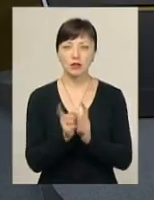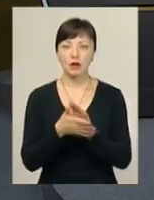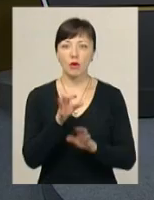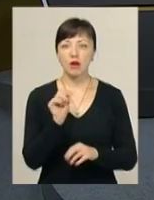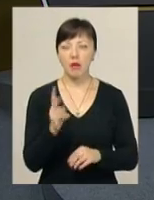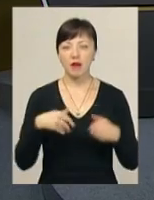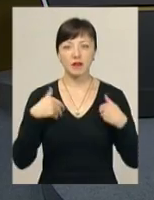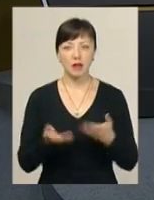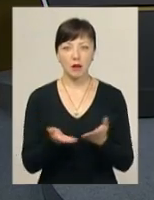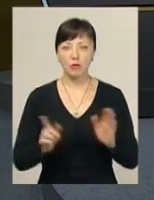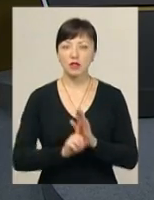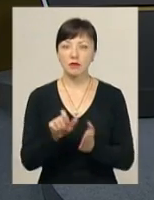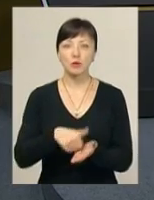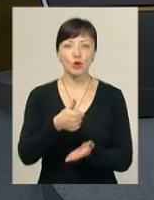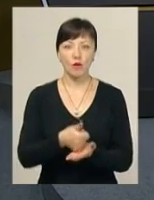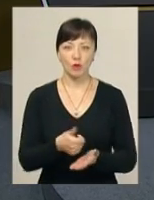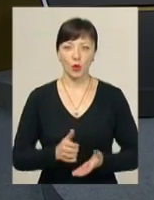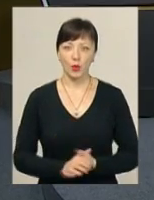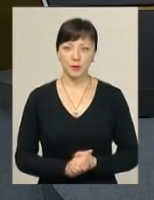Вітаємо і почнемо з головного.